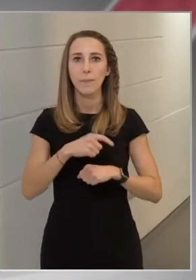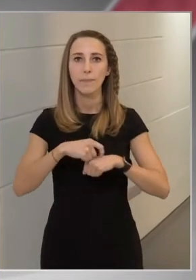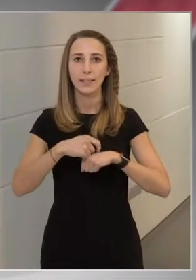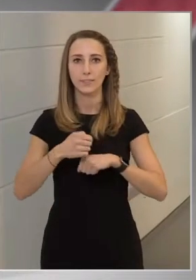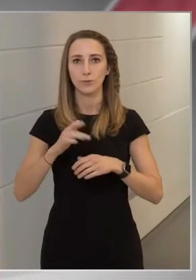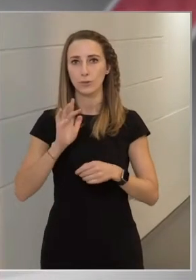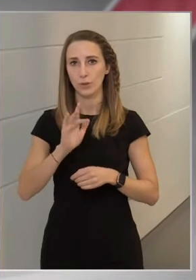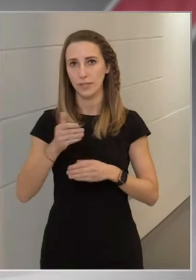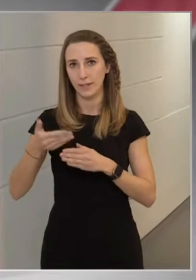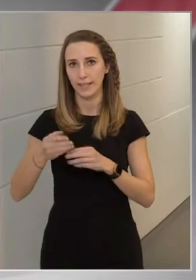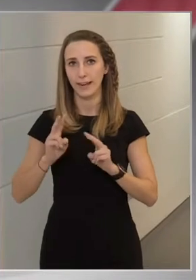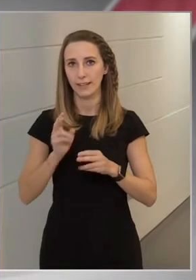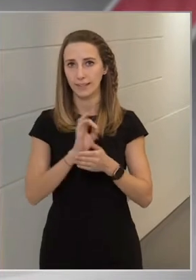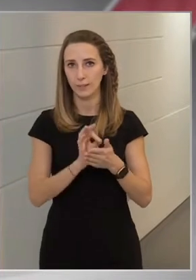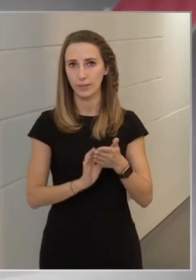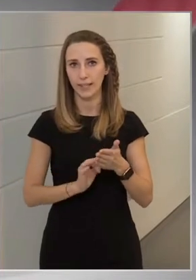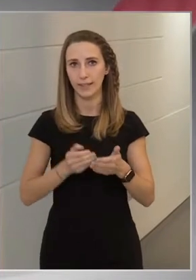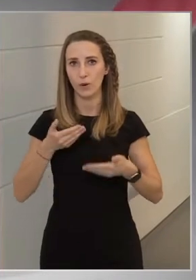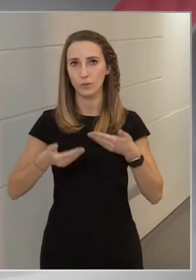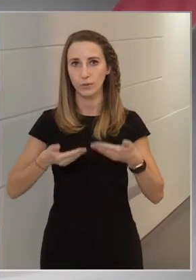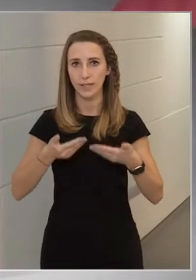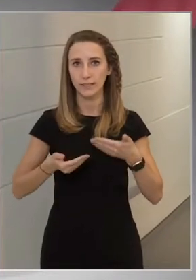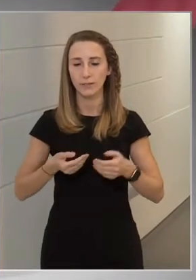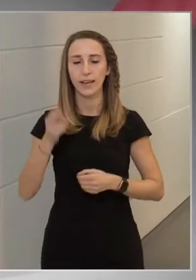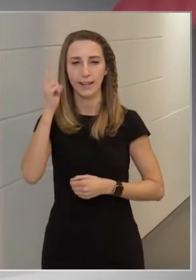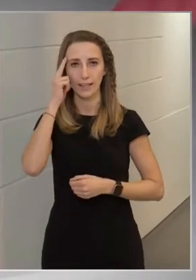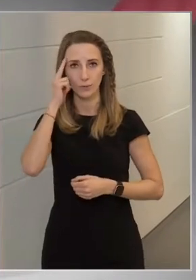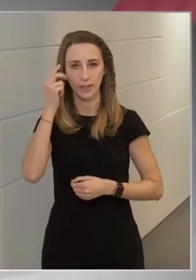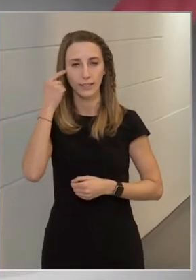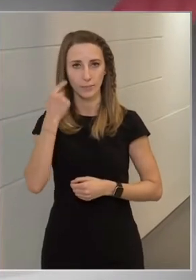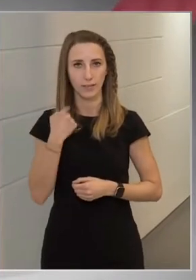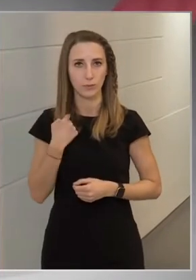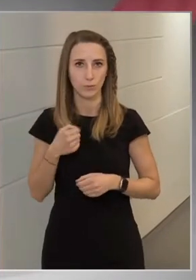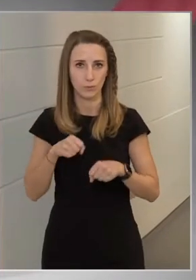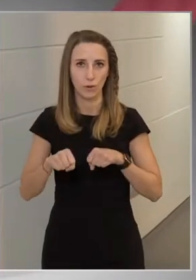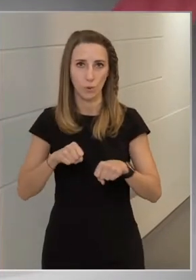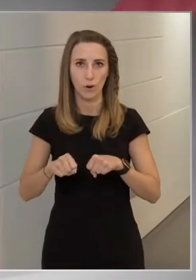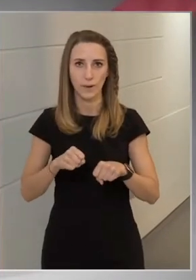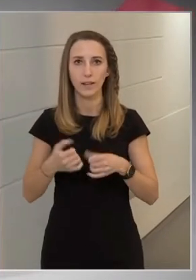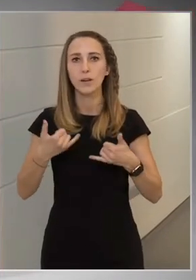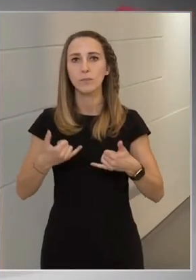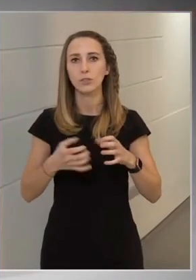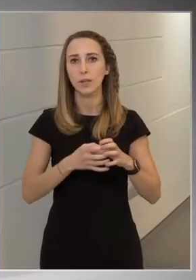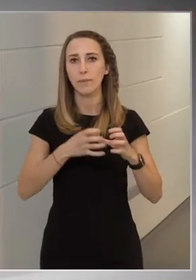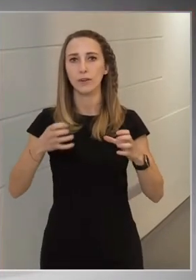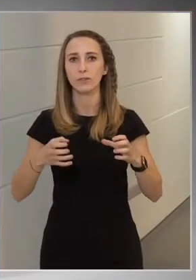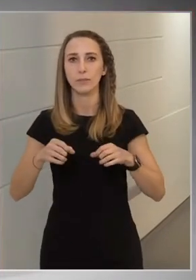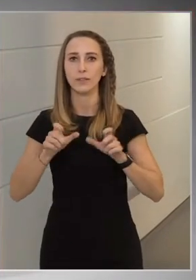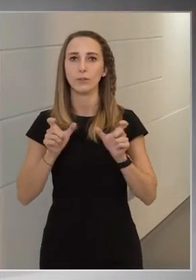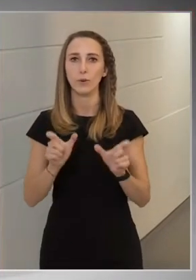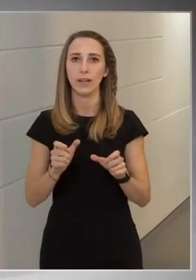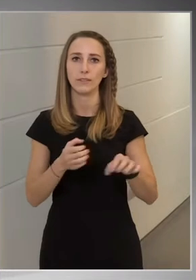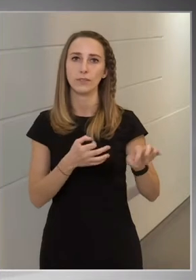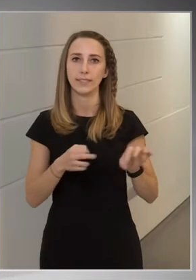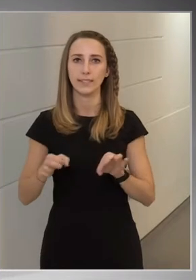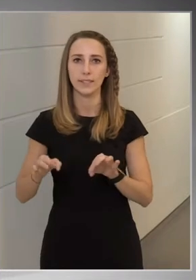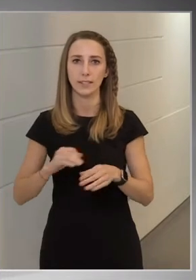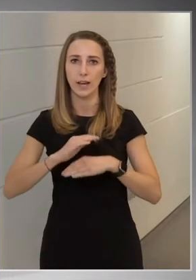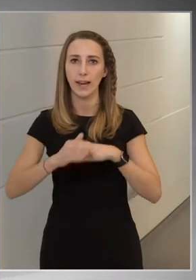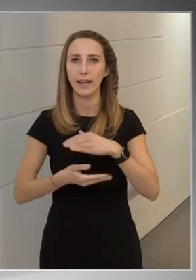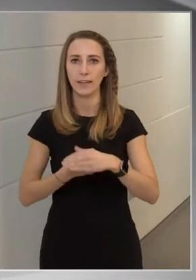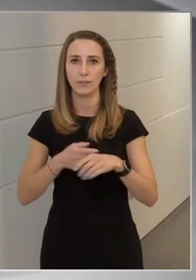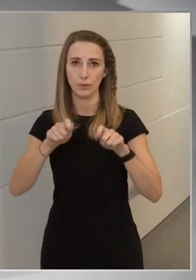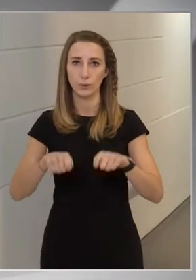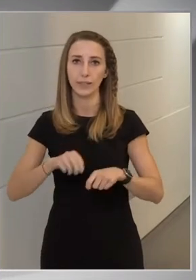közepéig lehet kitölteni a konzultációt, ennek ismeretében tud a kormány a mostani meghosszabbított korlátozó intézkedések lejárt, akkor